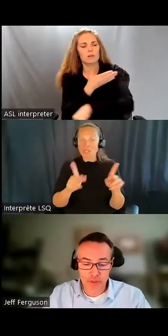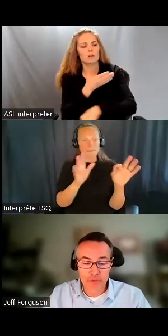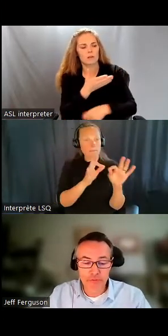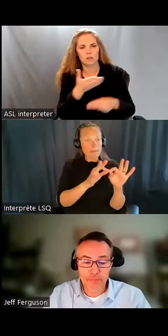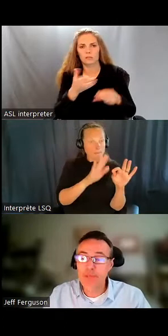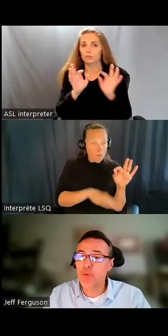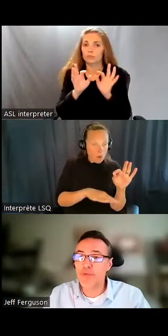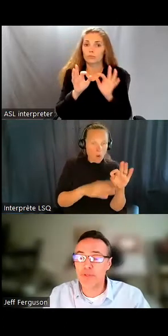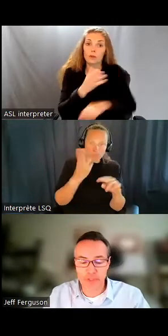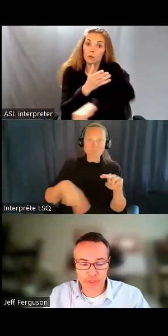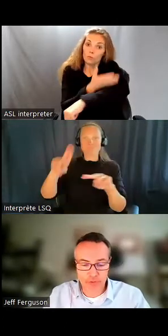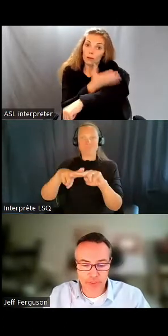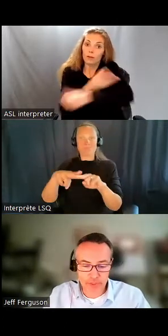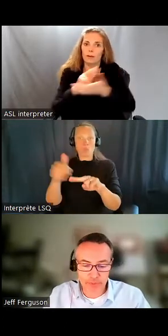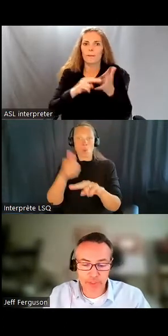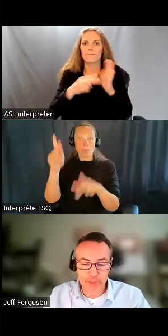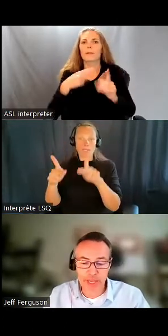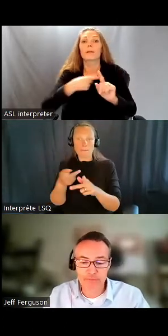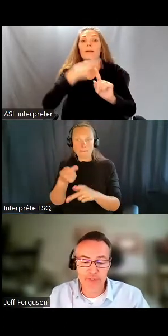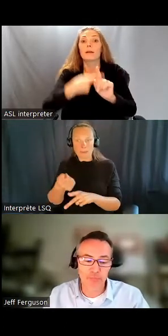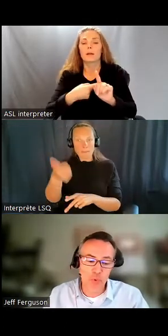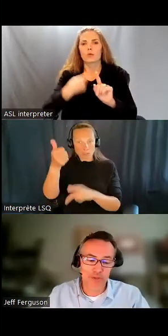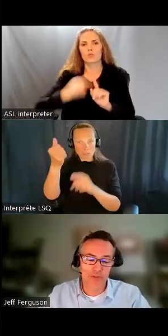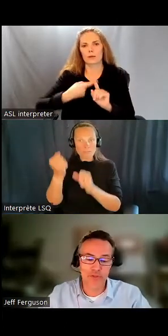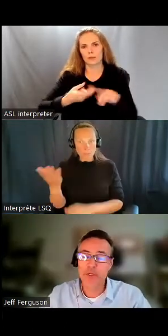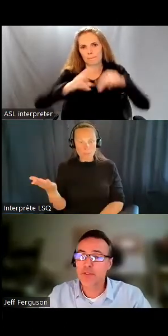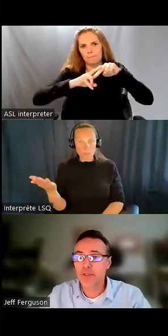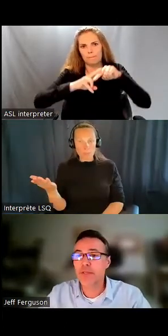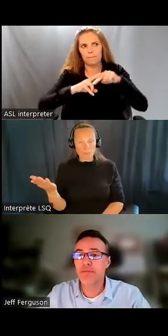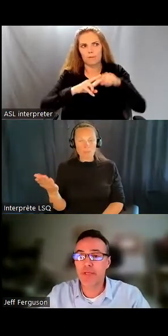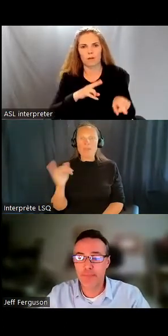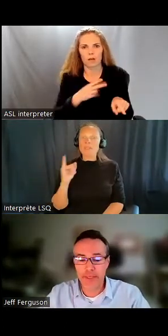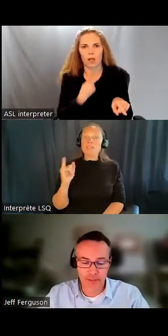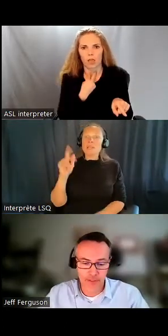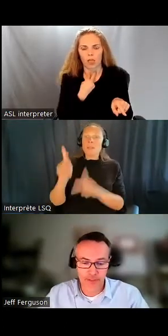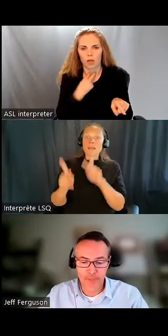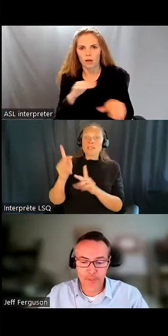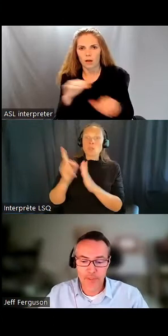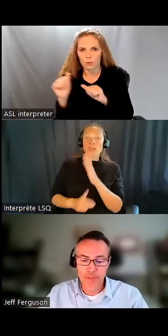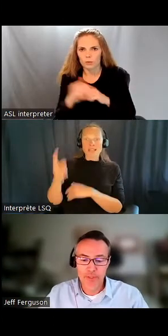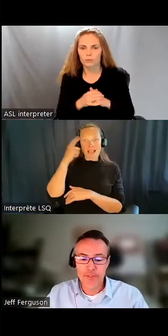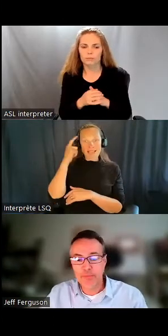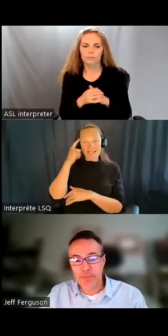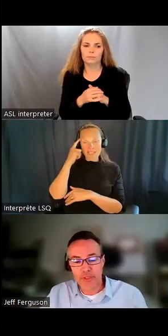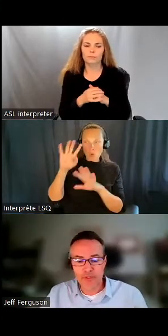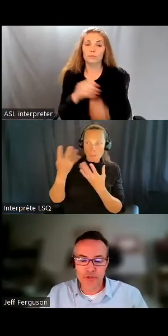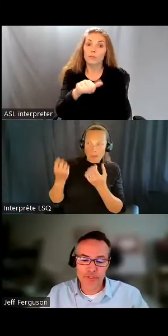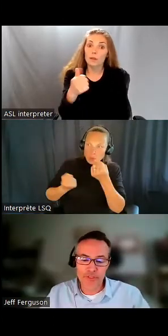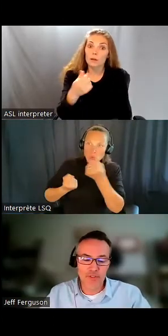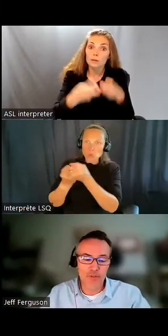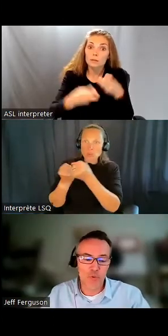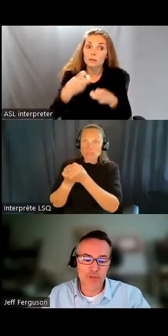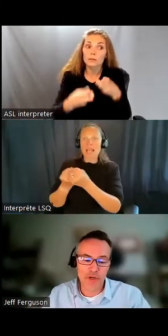qui payent plus. On sait aussi que c'est difficile pour les personnes ayant une déficience intellectuelle d'avoir les soutiens nécessaires pour vivre de manière